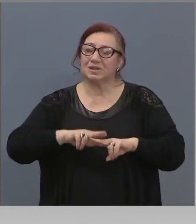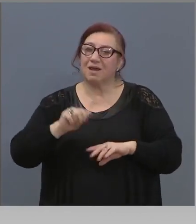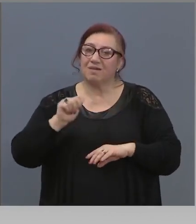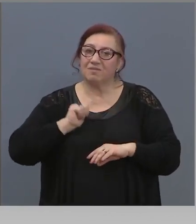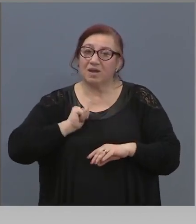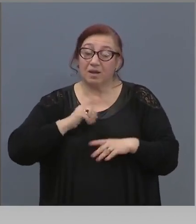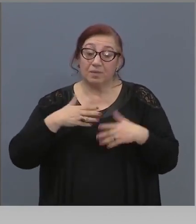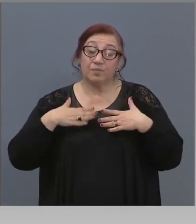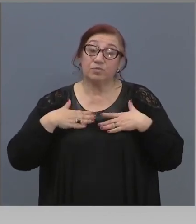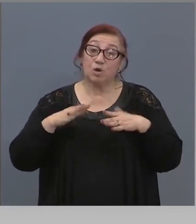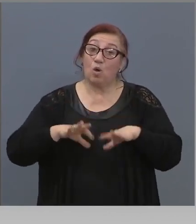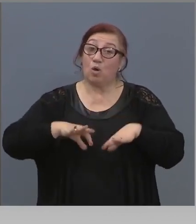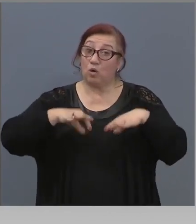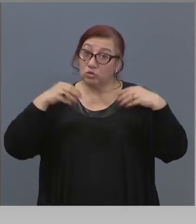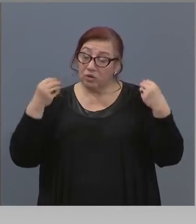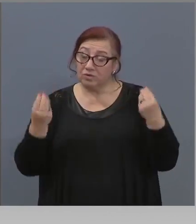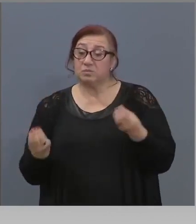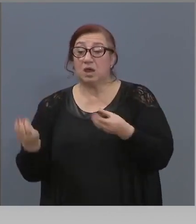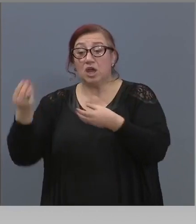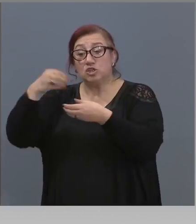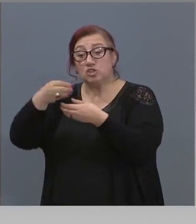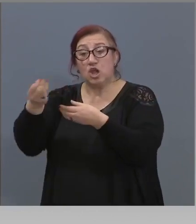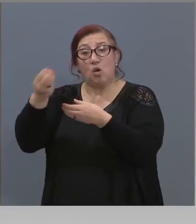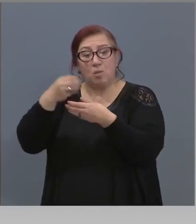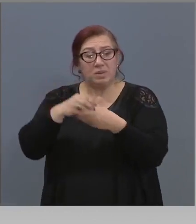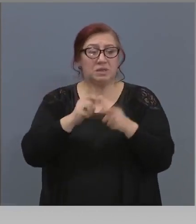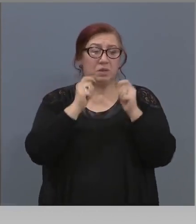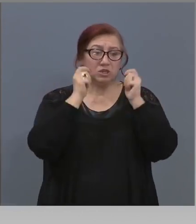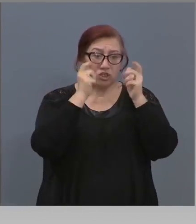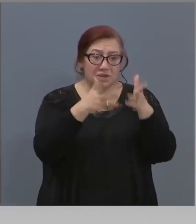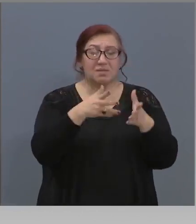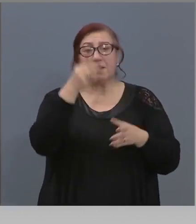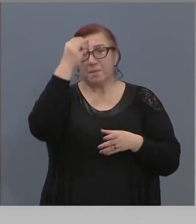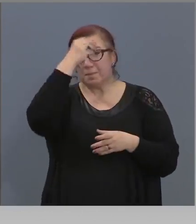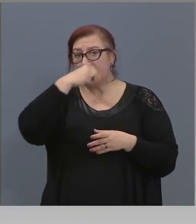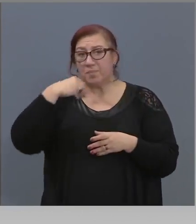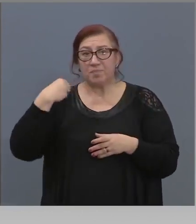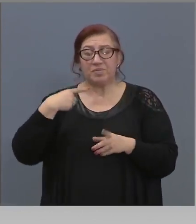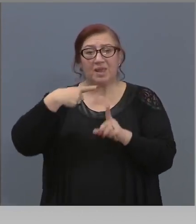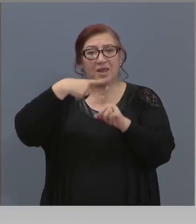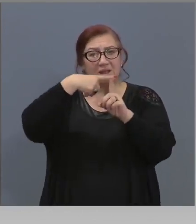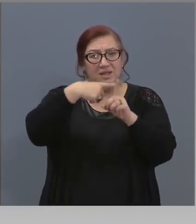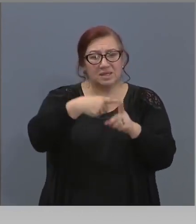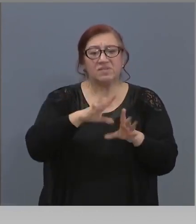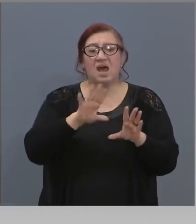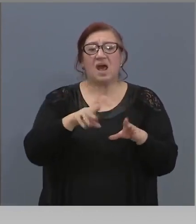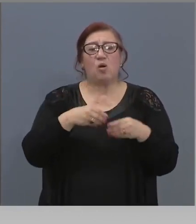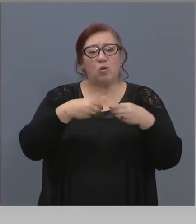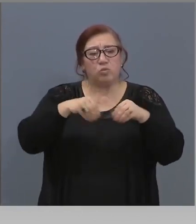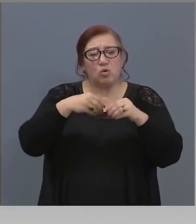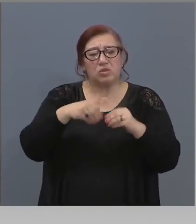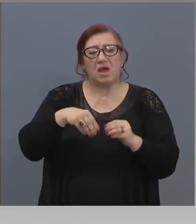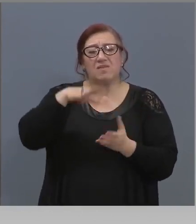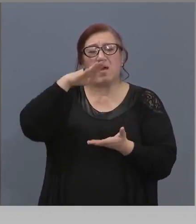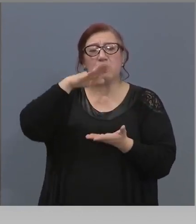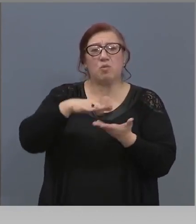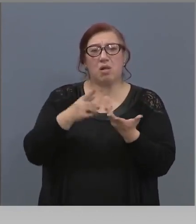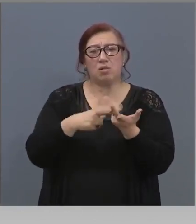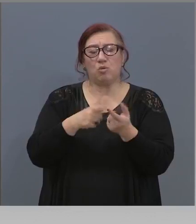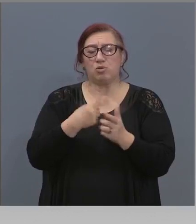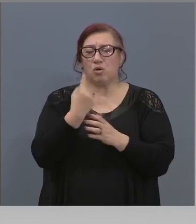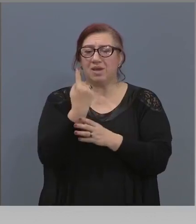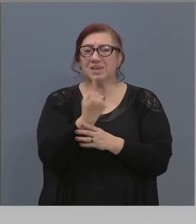Готови сме да компенсираме с каквото е необходимо и църквата, ако се продадат и по-малко свещи или по-малко